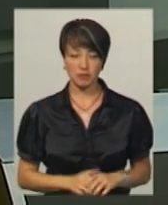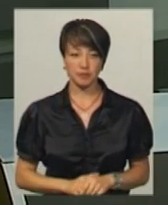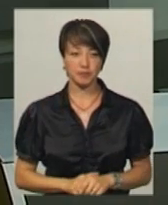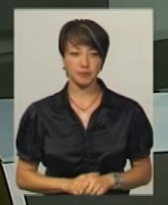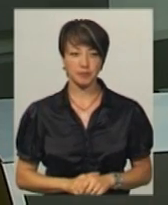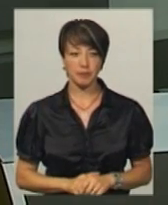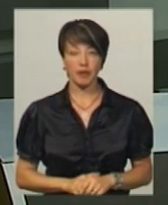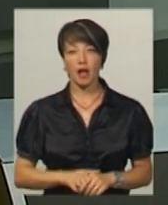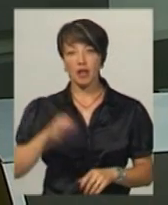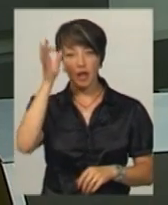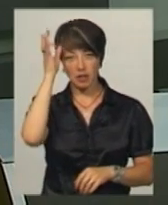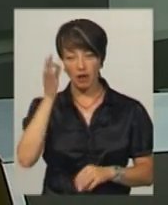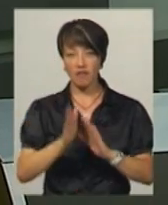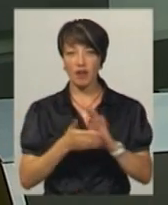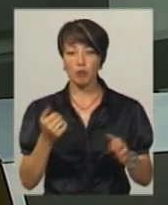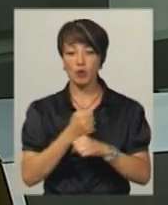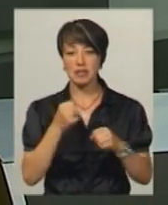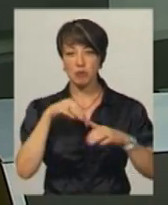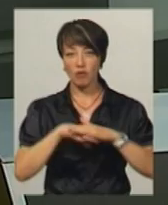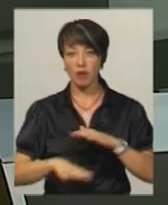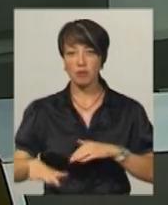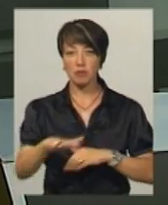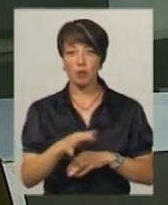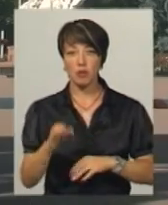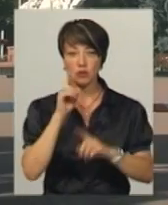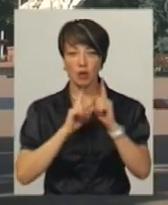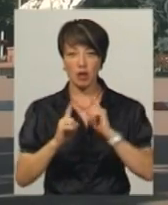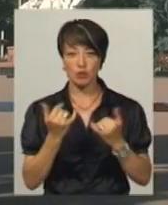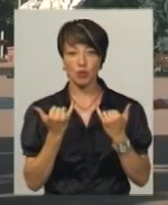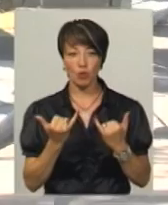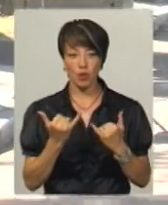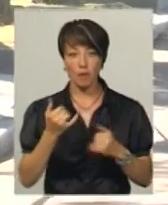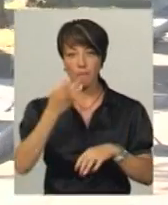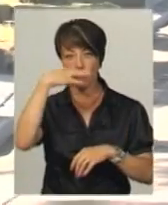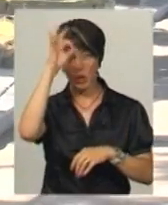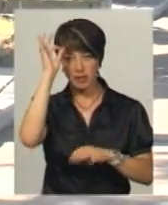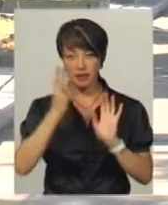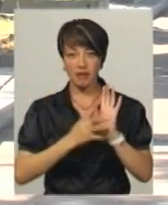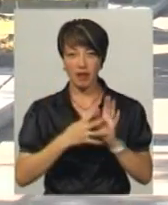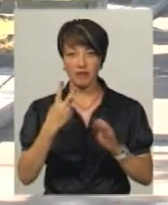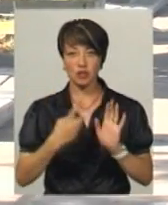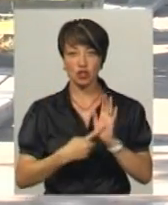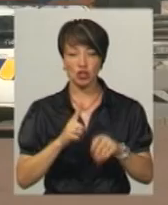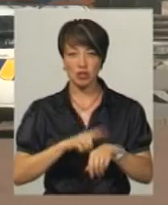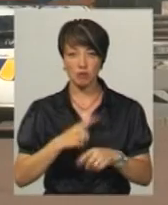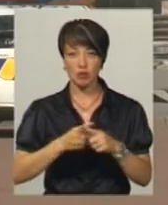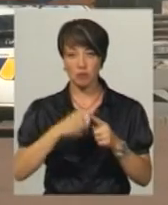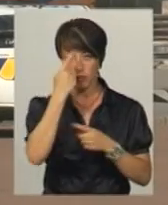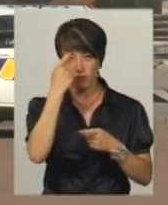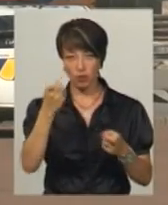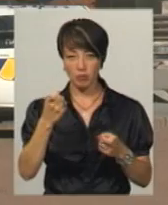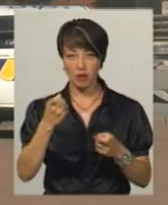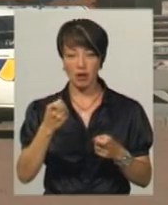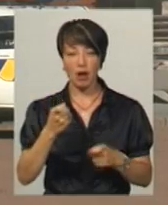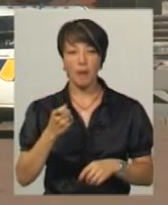Берестовська. Нагадаю, виклик про замінування приміщення обласної ради надійшов сьогодні до поліції о 9.26. Про це повідомив